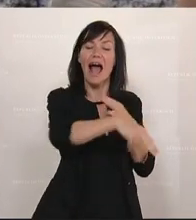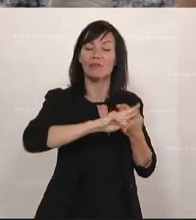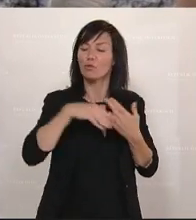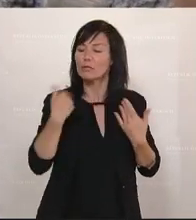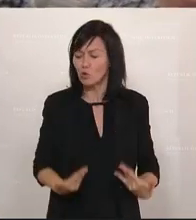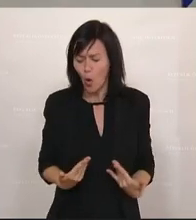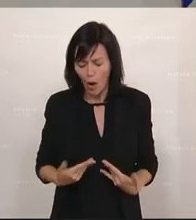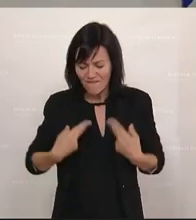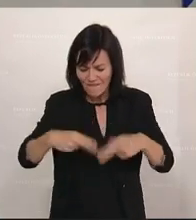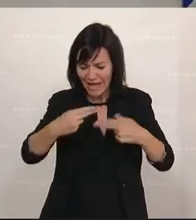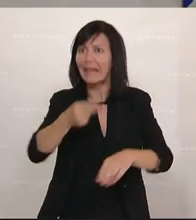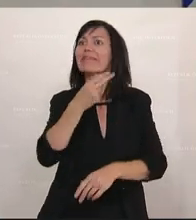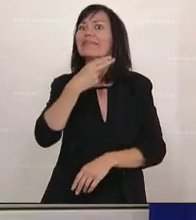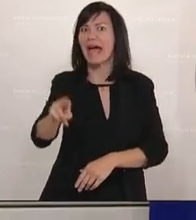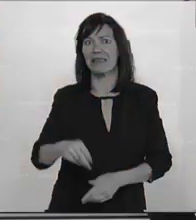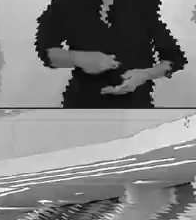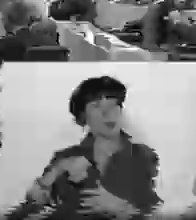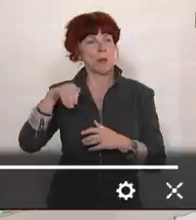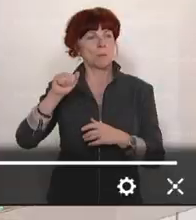nicht.